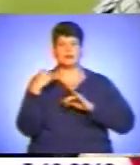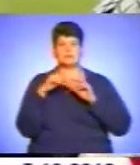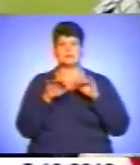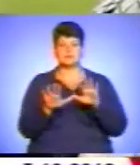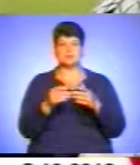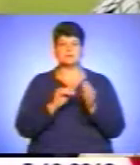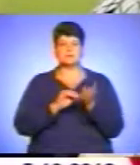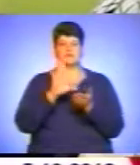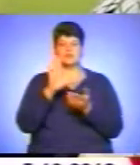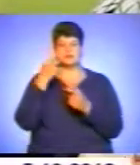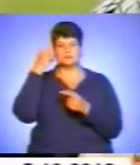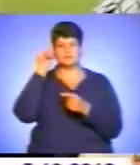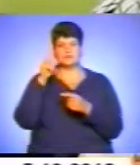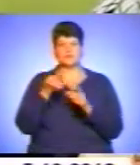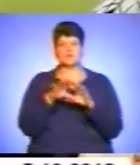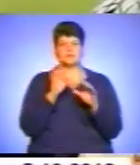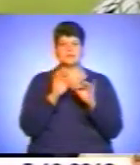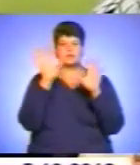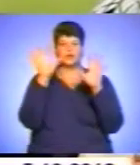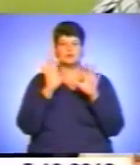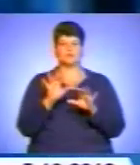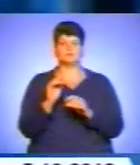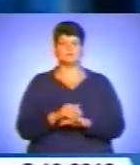обізнаності виборців щодо законодавчих норм.